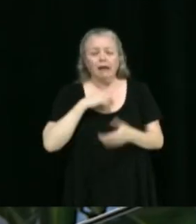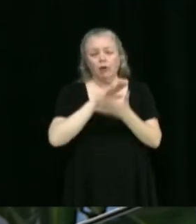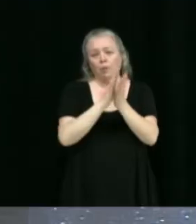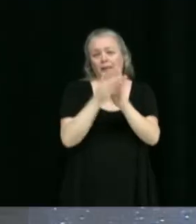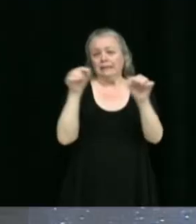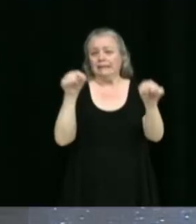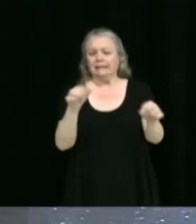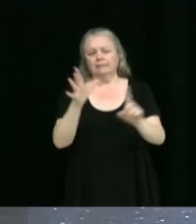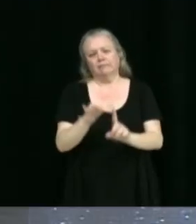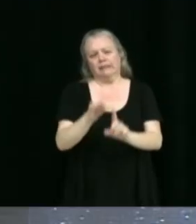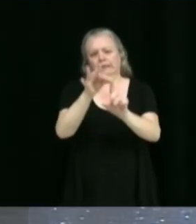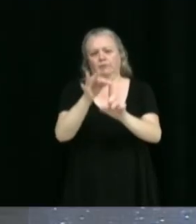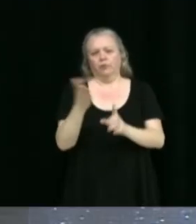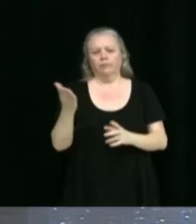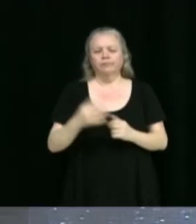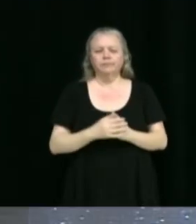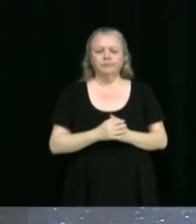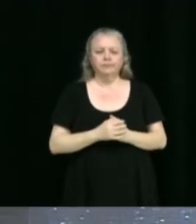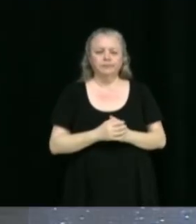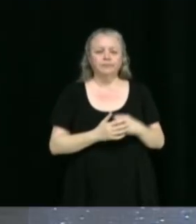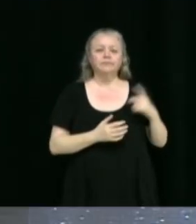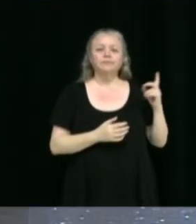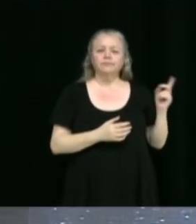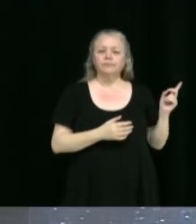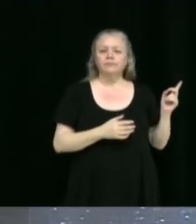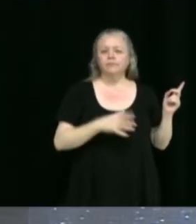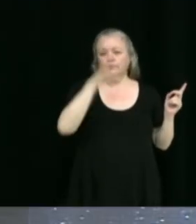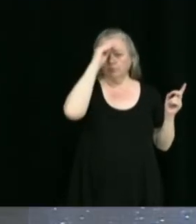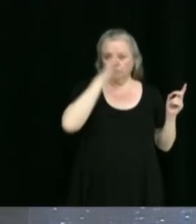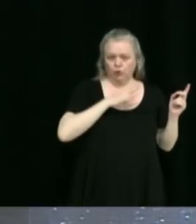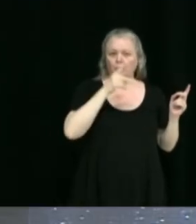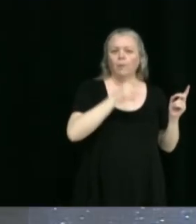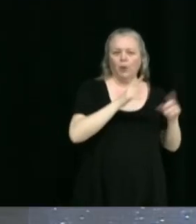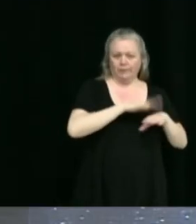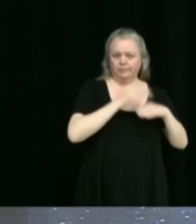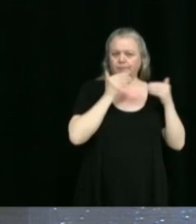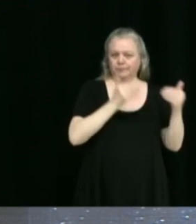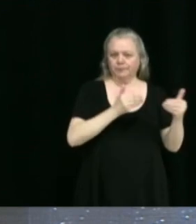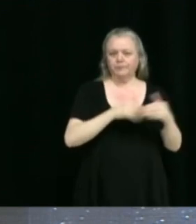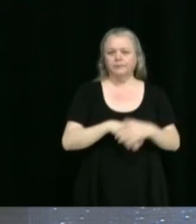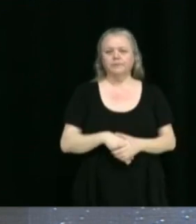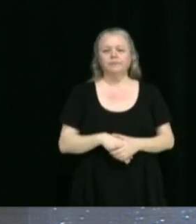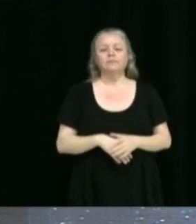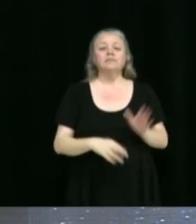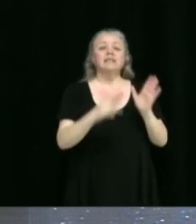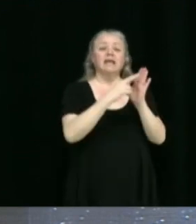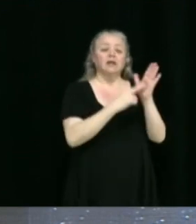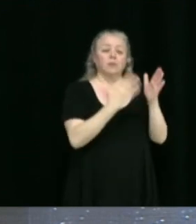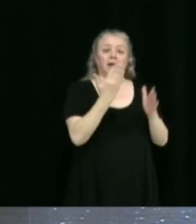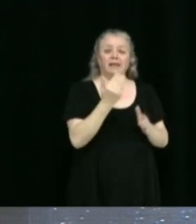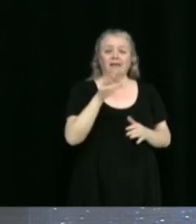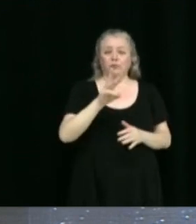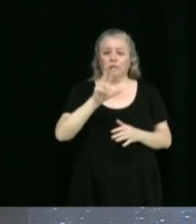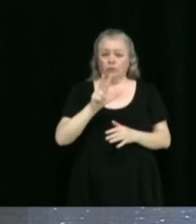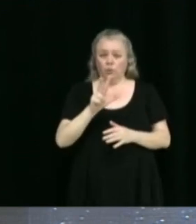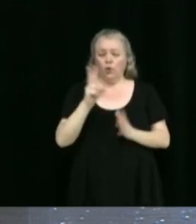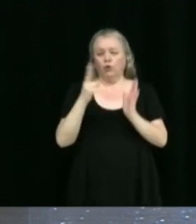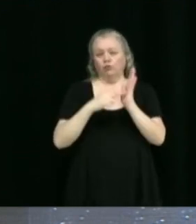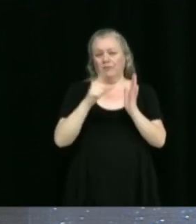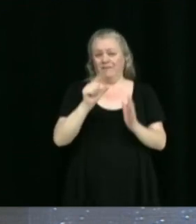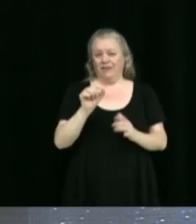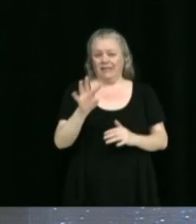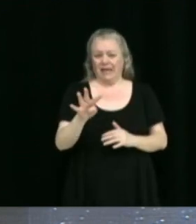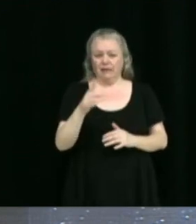beaucoup, M. Paulin. Adoption du règlement 1563-2024